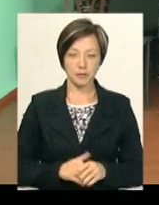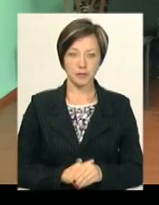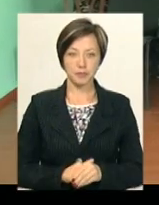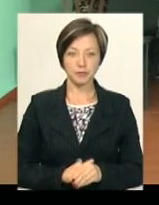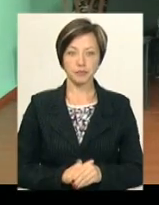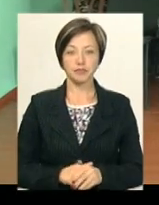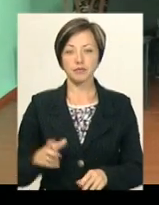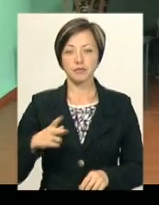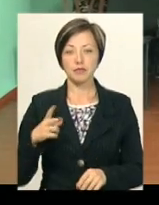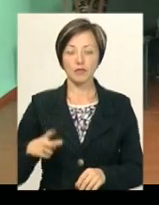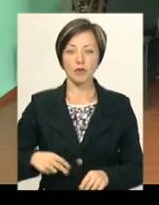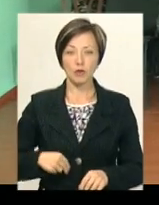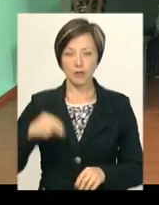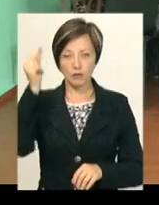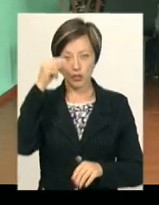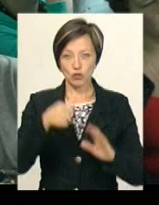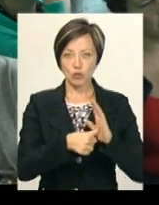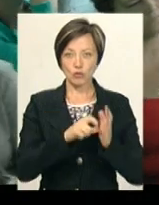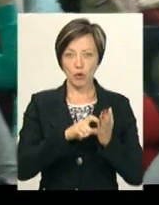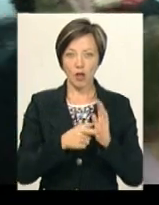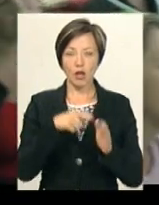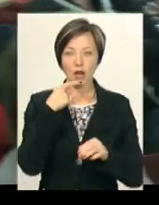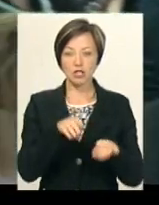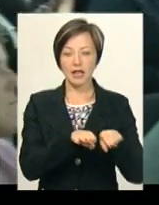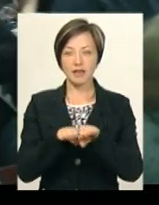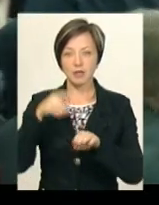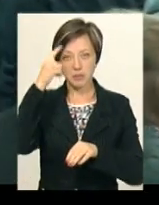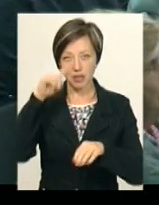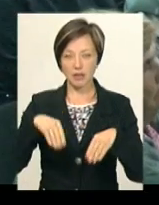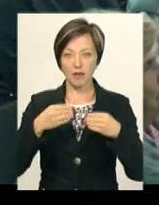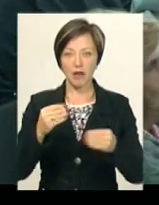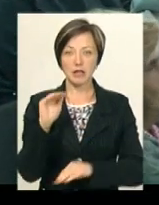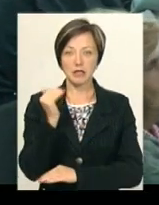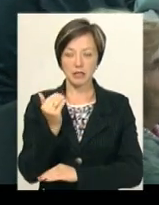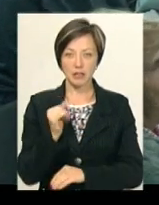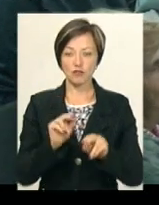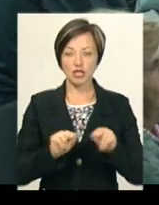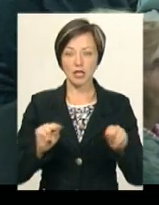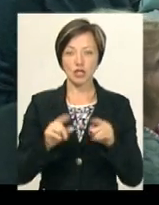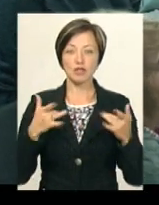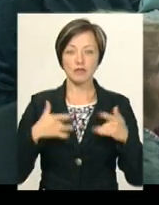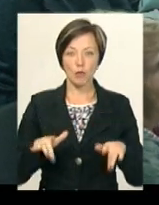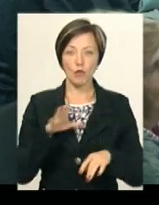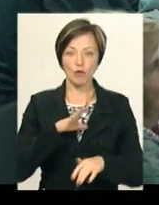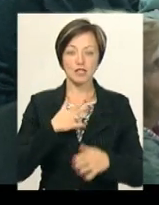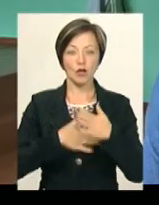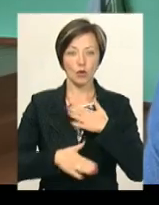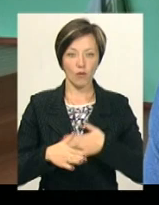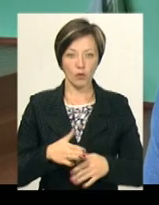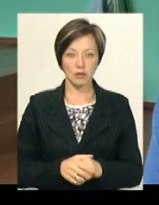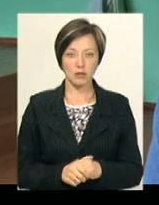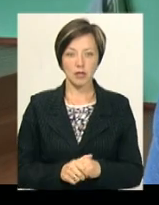Донька Богдана Коско навчається у шостому класі. Каже, рівнем знань, який давали його дитині, ті вчителі, що звільнилися, був задоволений.